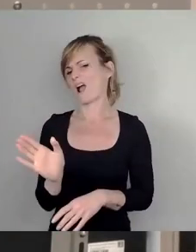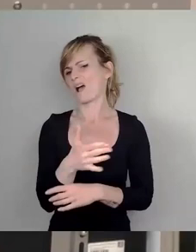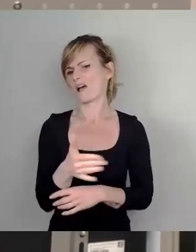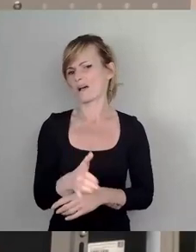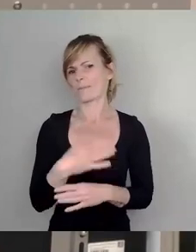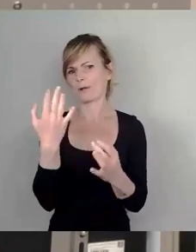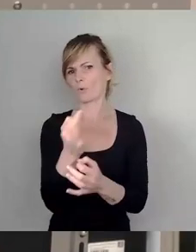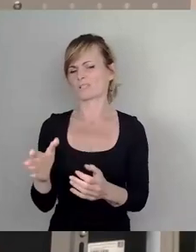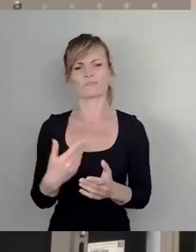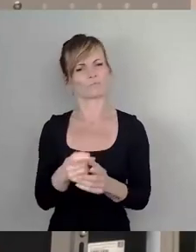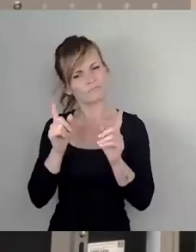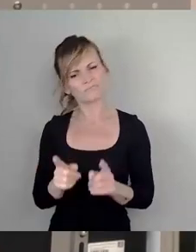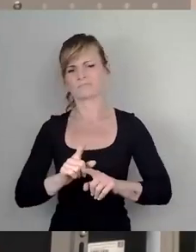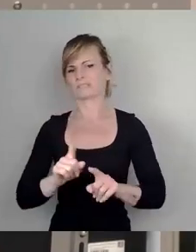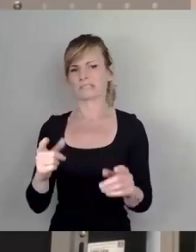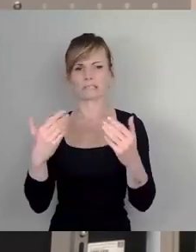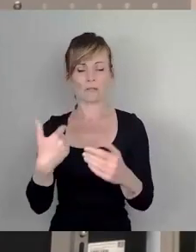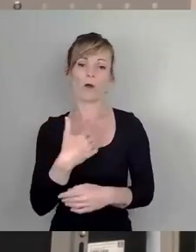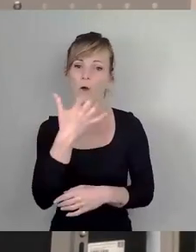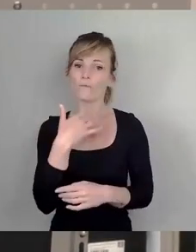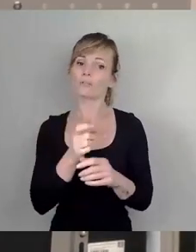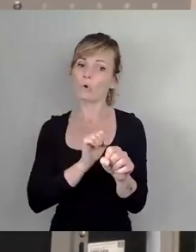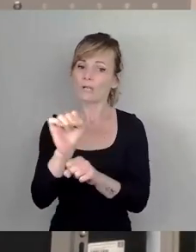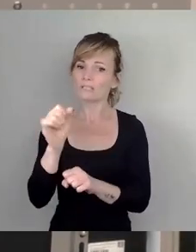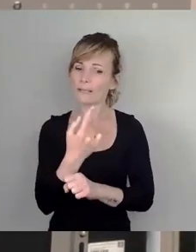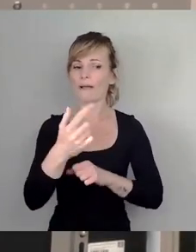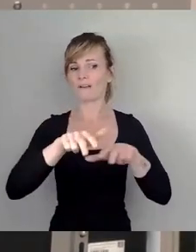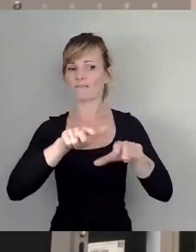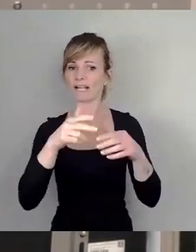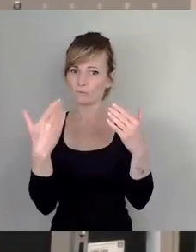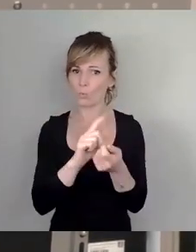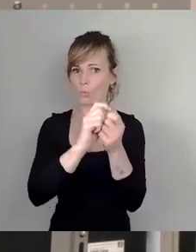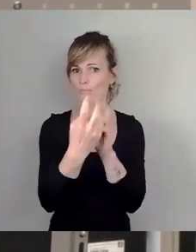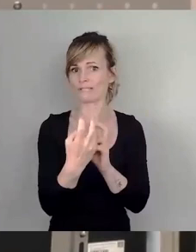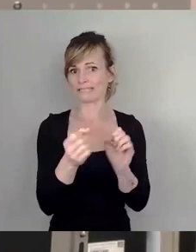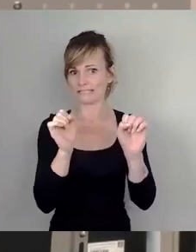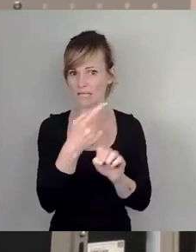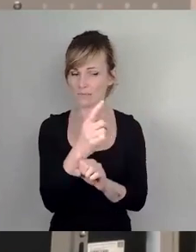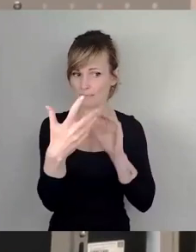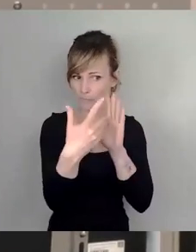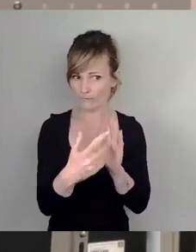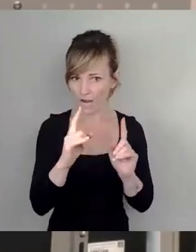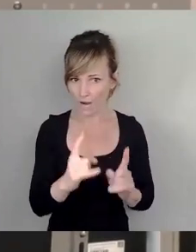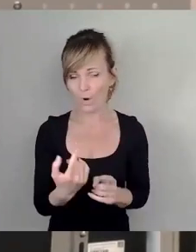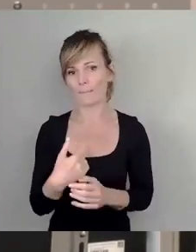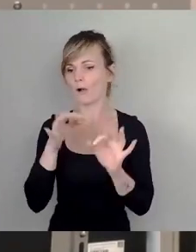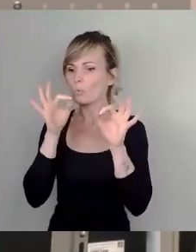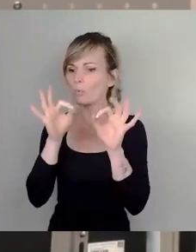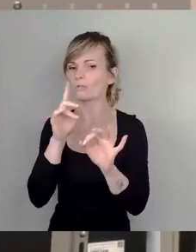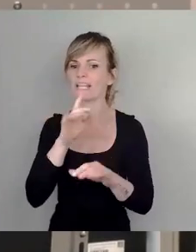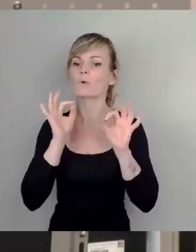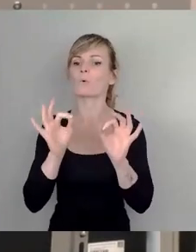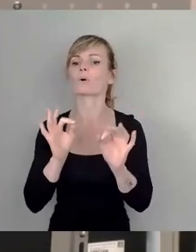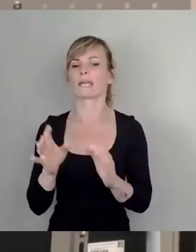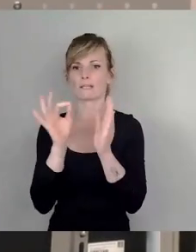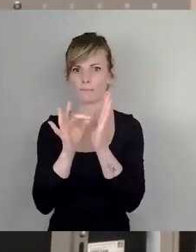einfach nicht gerecht. Wir hoffen natürlich trotzdem, dass die Verwaltung das in dem Sinne dann prüft. Aber ich fände es schon gut, wenn wir konkrete Punkte in